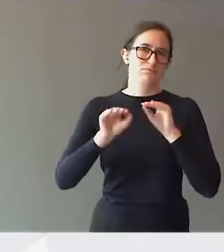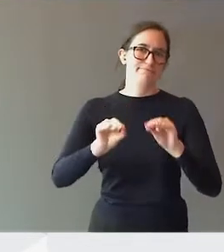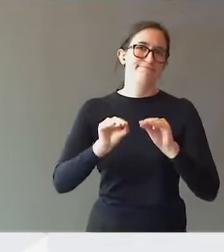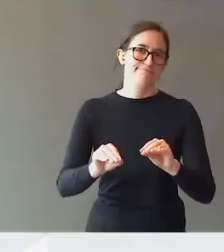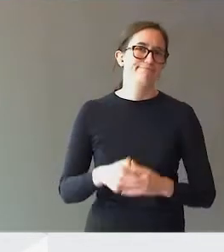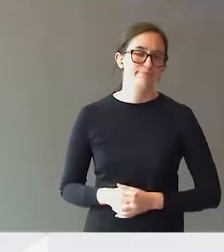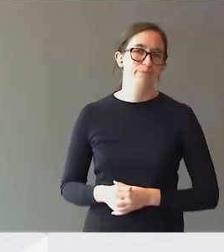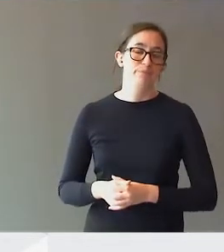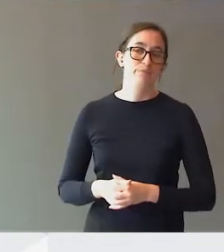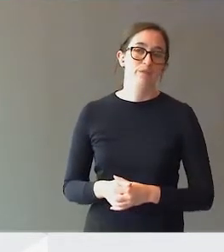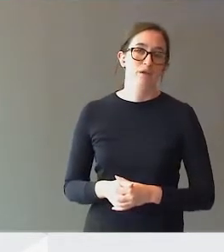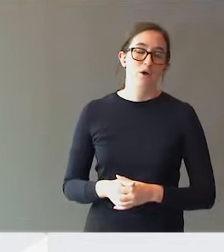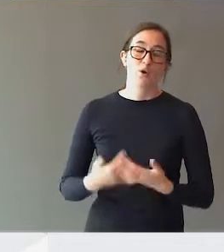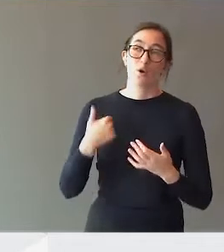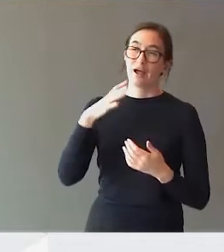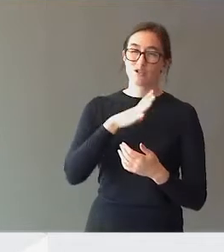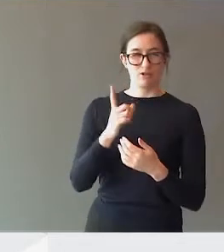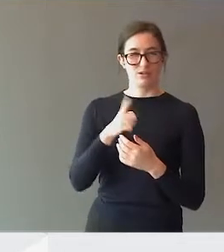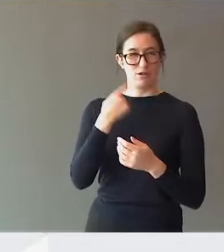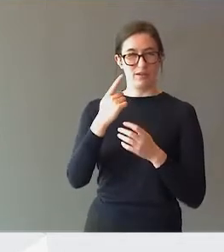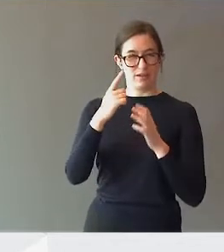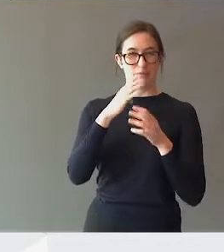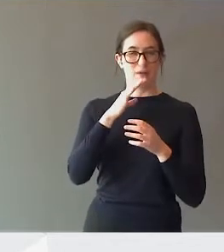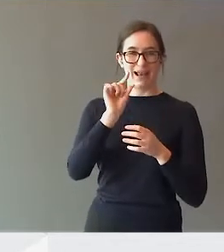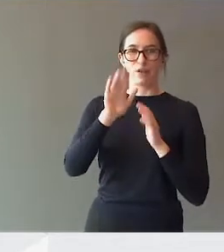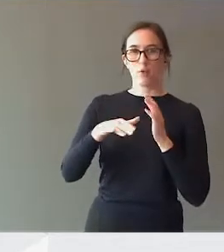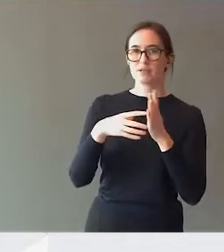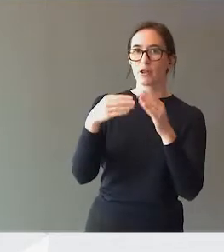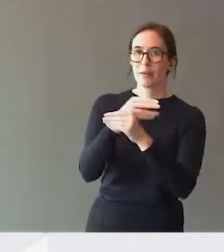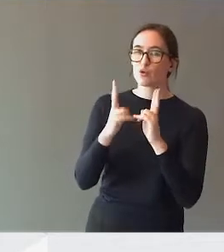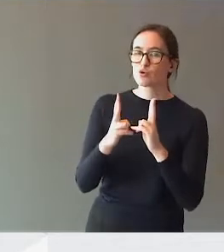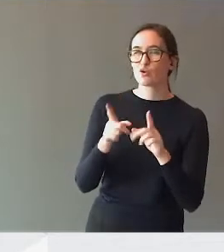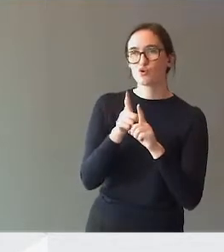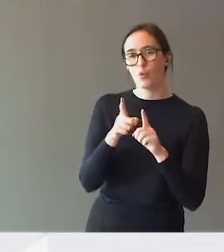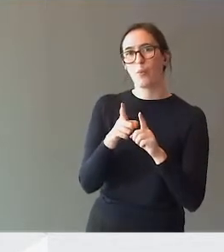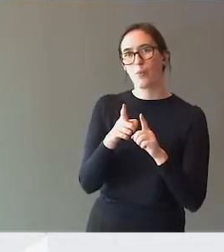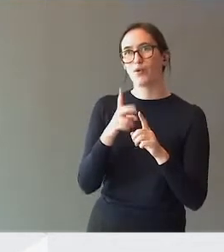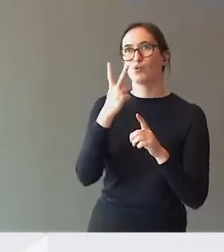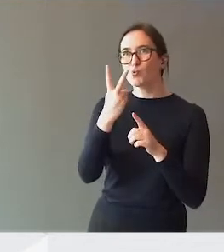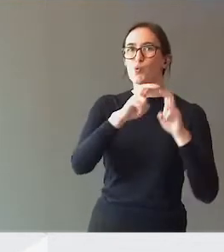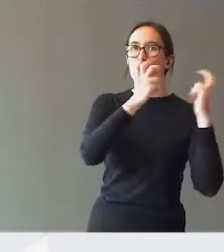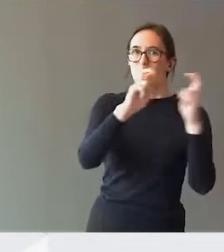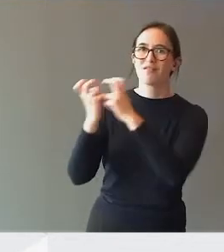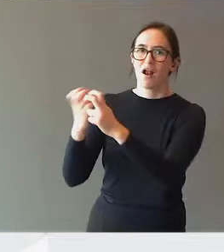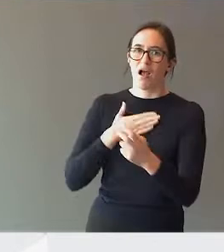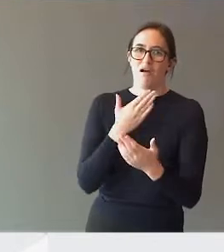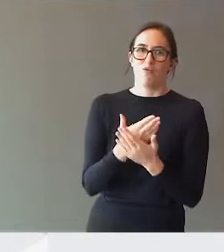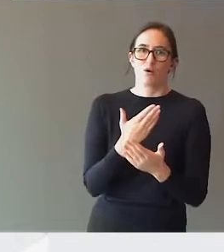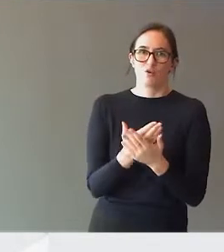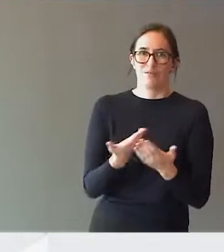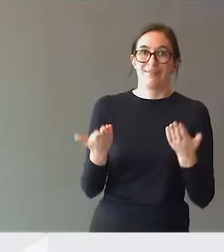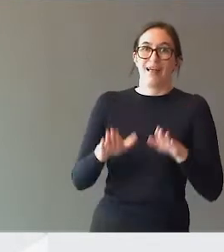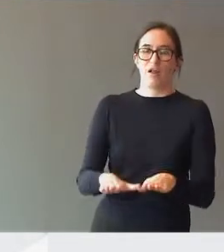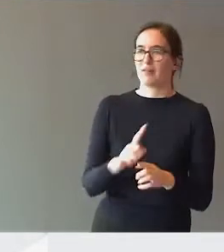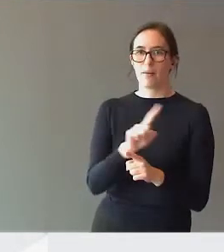Og jeg synes, når vi snakker litt om Statped også, for Statped er jo også foreslått nedlagt av to utvalg, ikke bare ett.